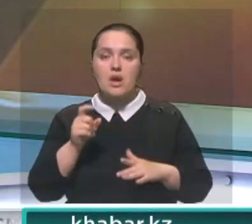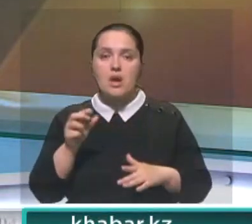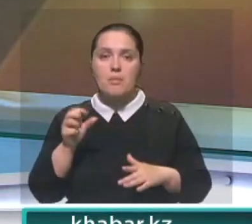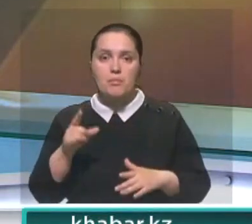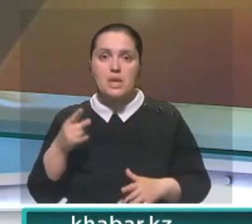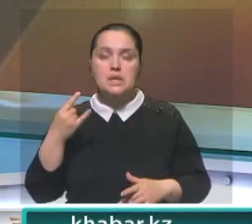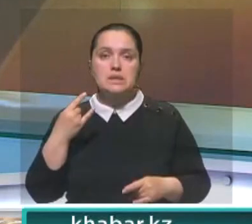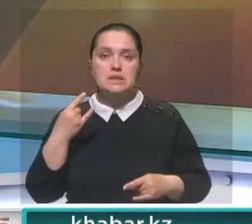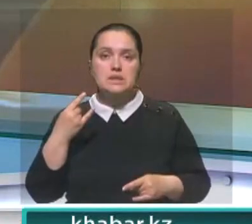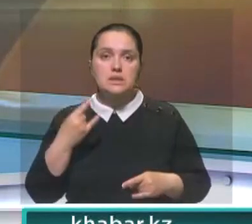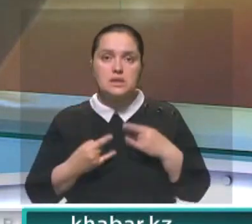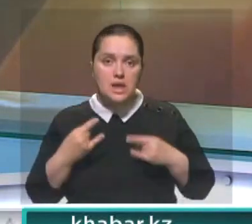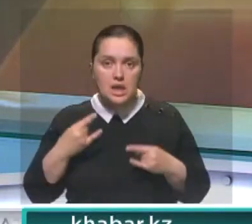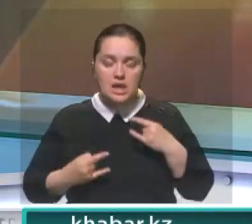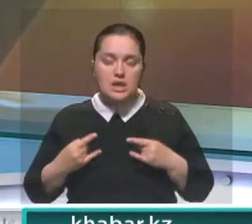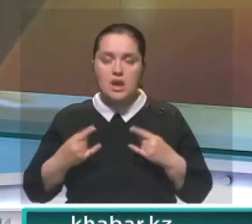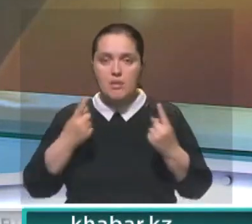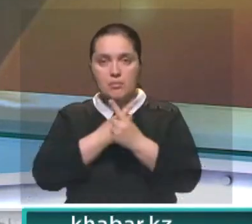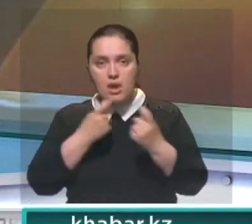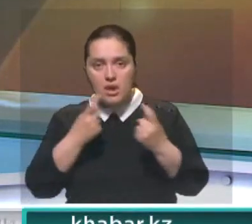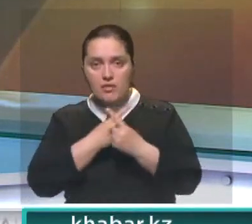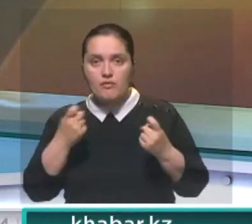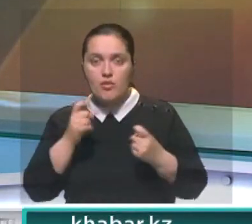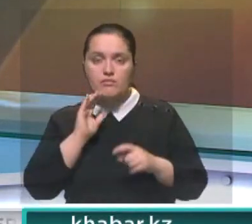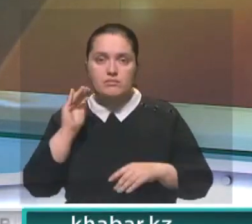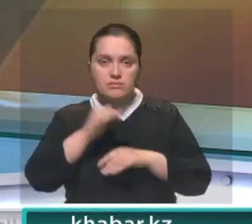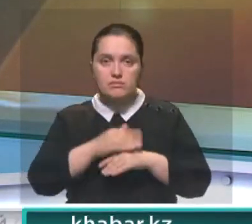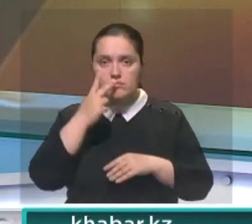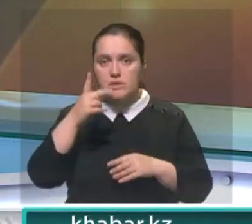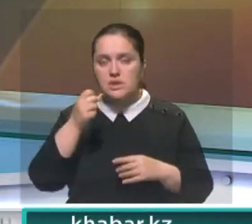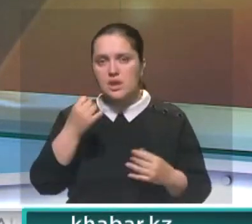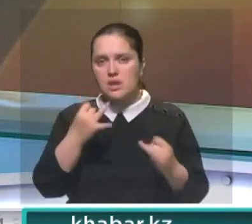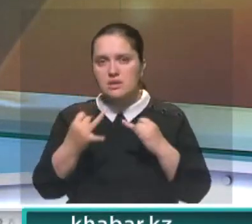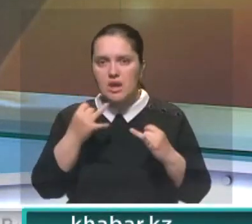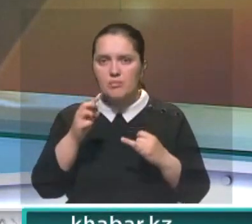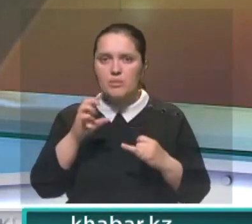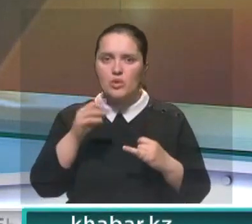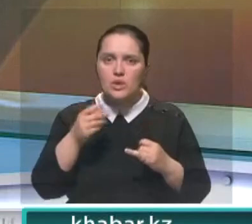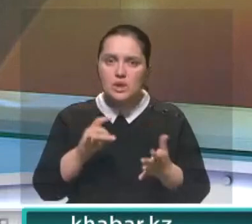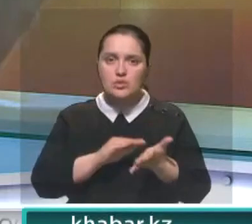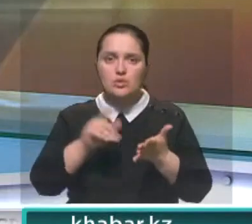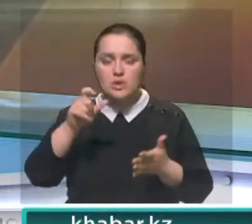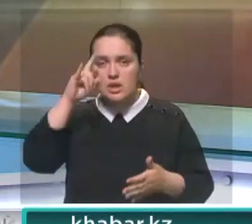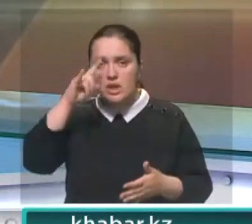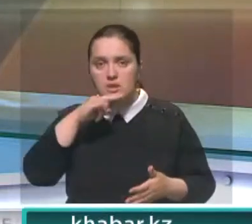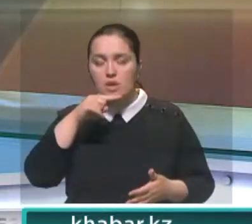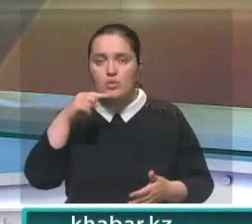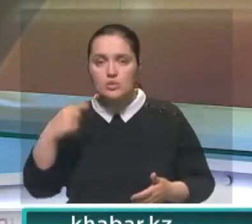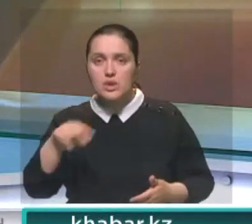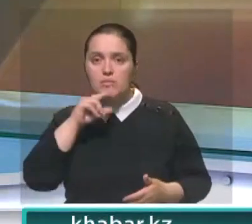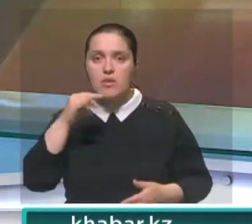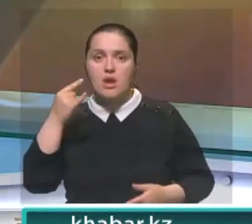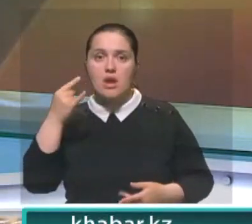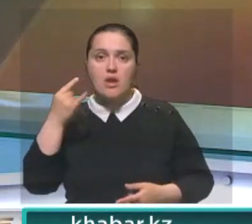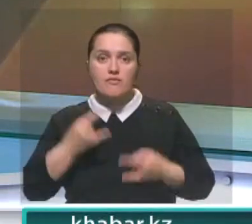Хабар провело телемарафон. В течение дня зрители наблюдали за дискуссиями экспертов, блогеров, журналистов на казахском и русском языках. В